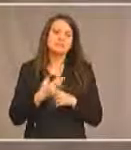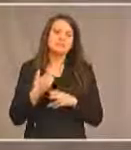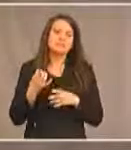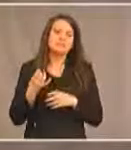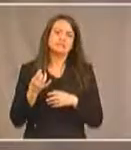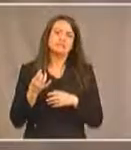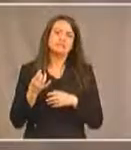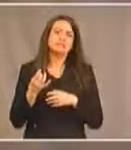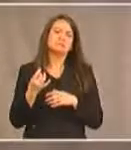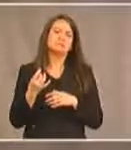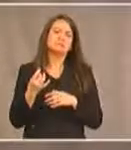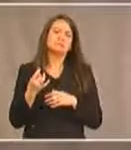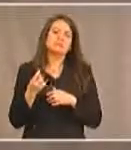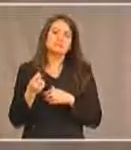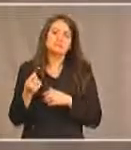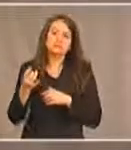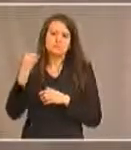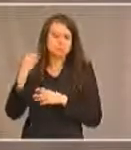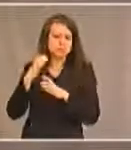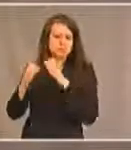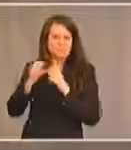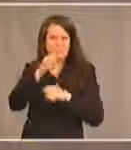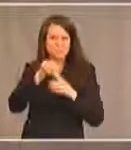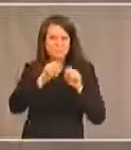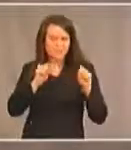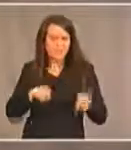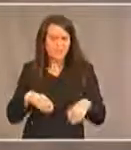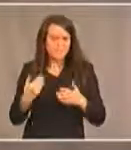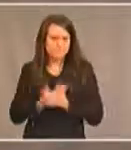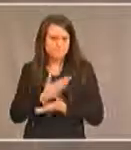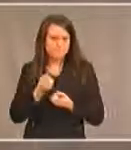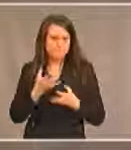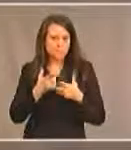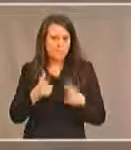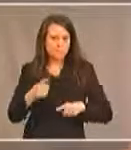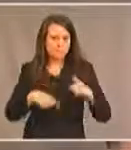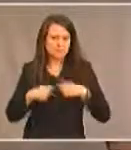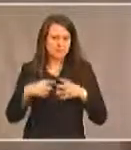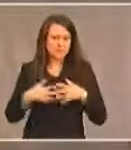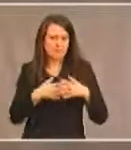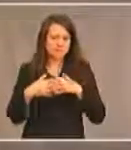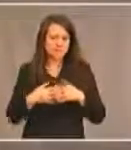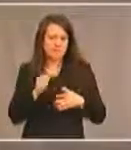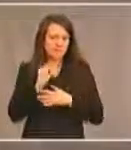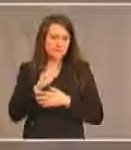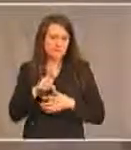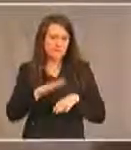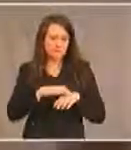partie d'un système parce qu'il n'y a pas de langue signée américaine au Canada